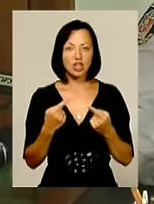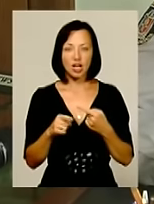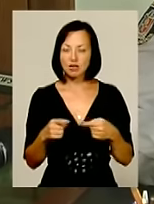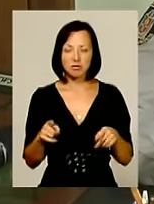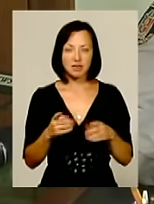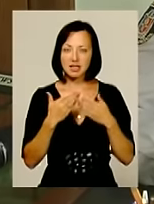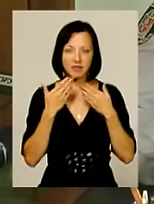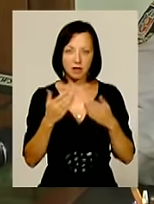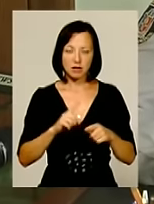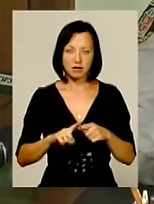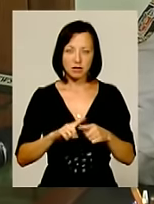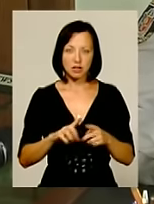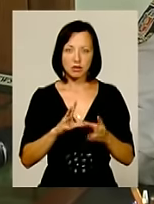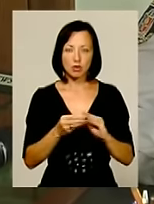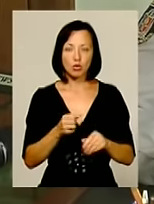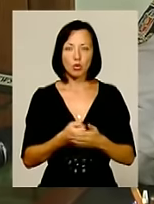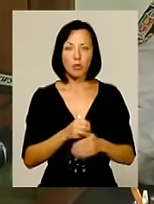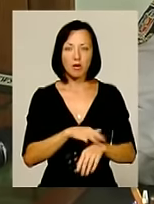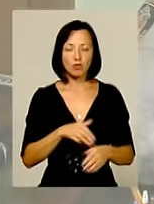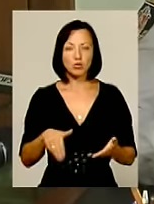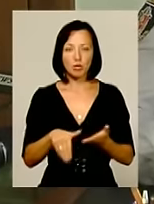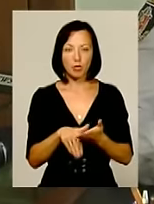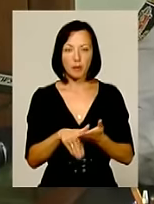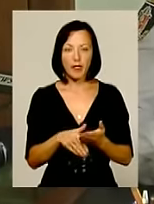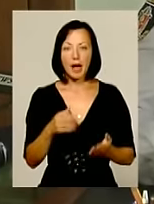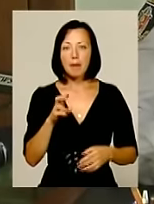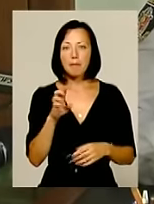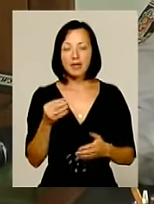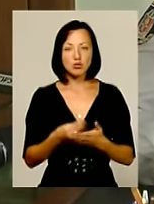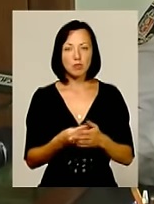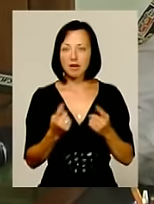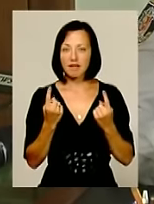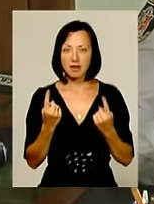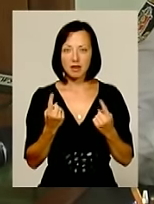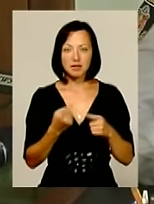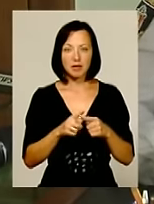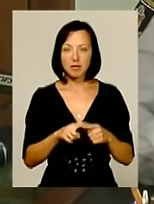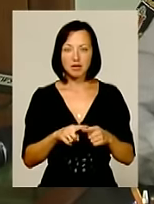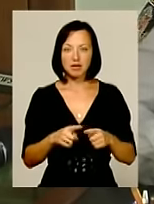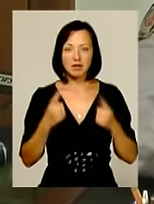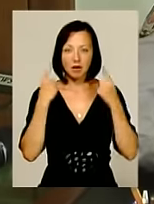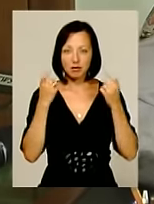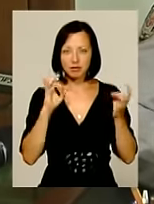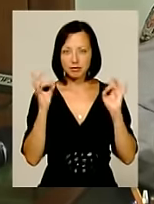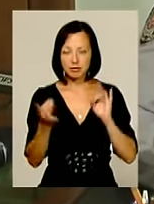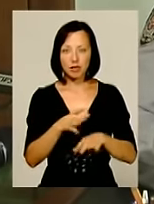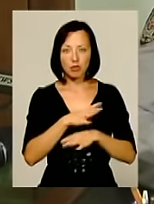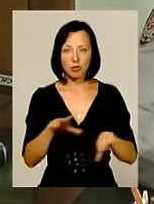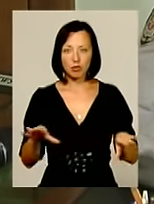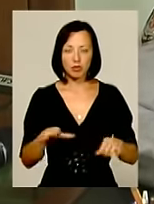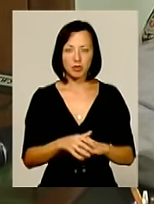зверталися, скоріше всього, до правоохоронних органів за допомогою. Якби ця сума не була така велика, це б не дійшло до такого резонансу, і